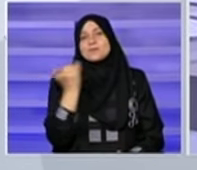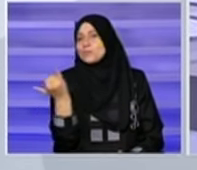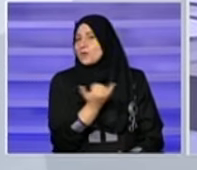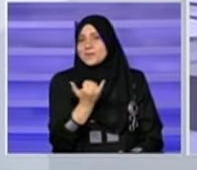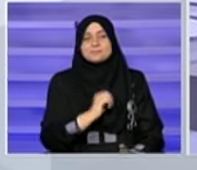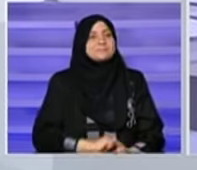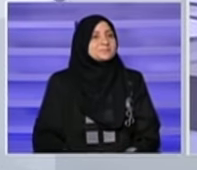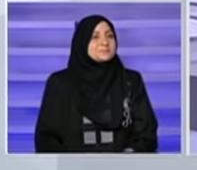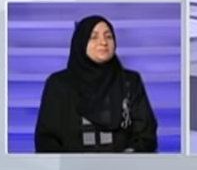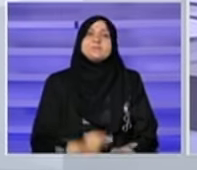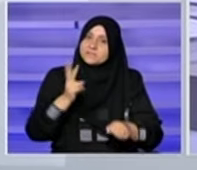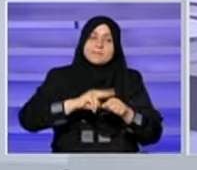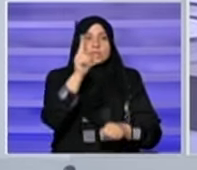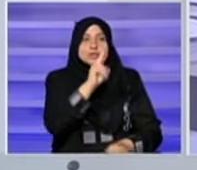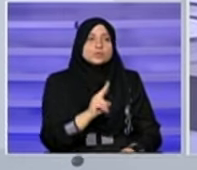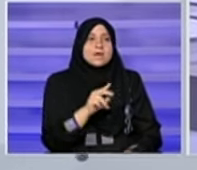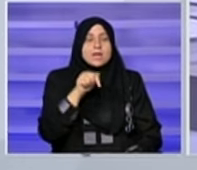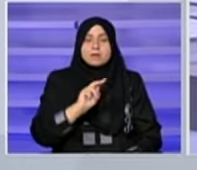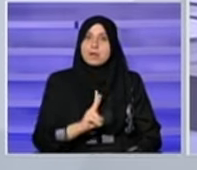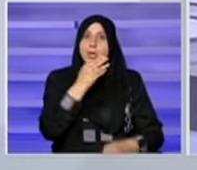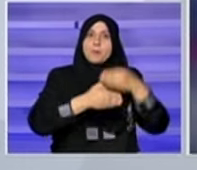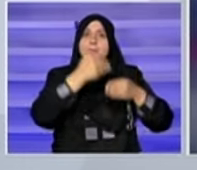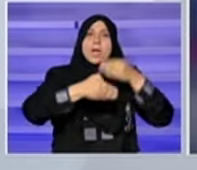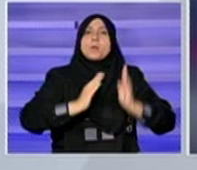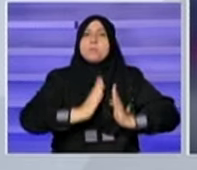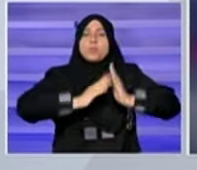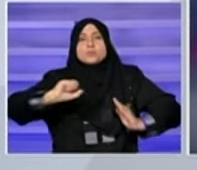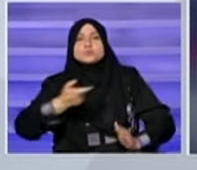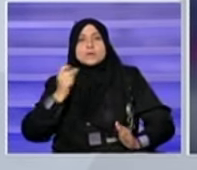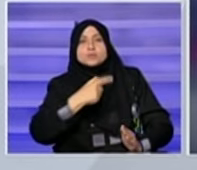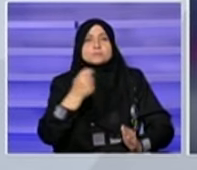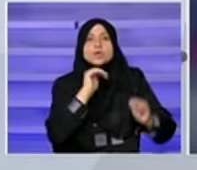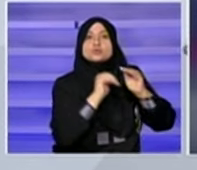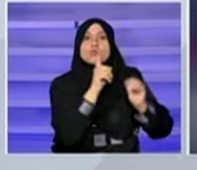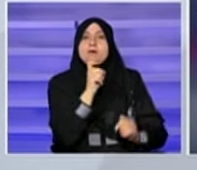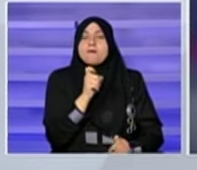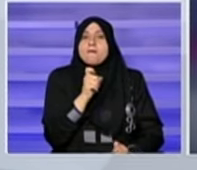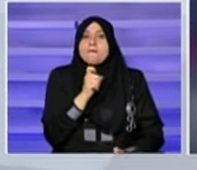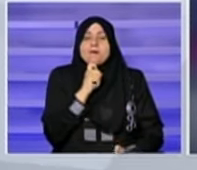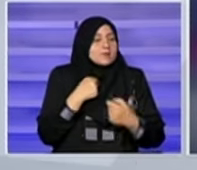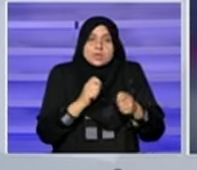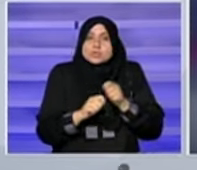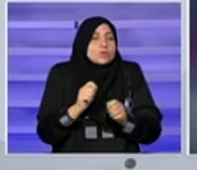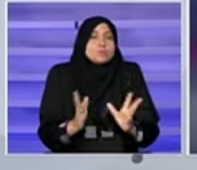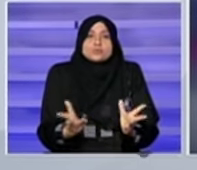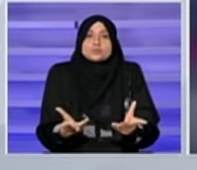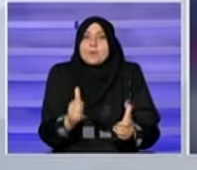طيب في ظل الطفرة العقارية وأيضا طفرة المشاريع التي تشهدها الدولة